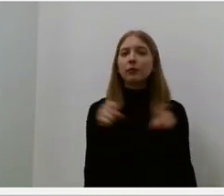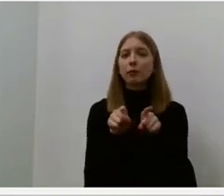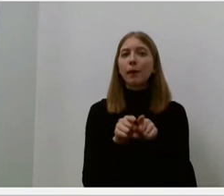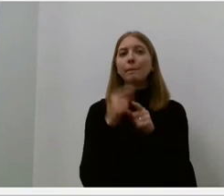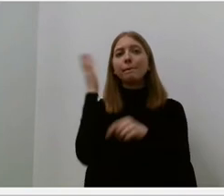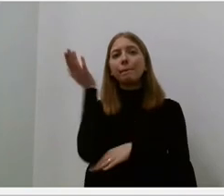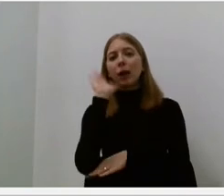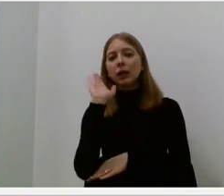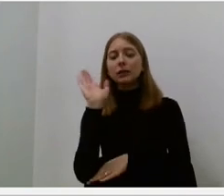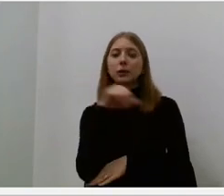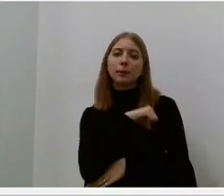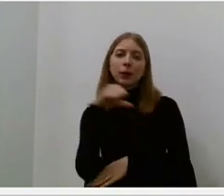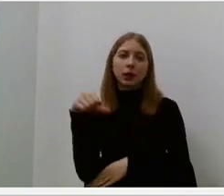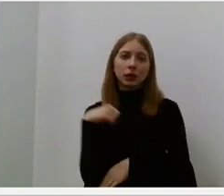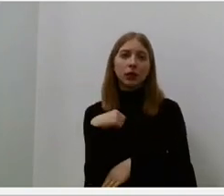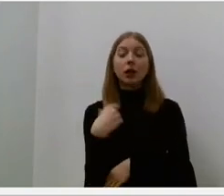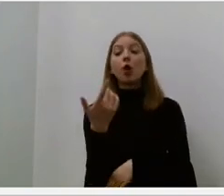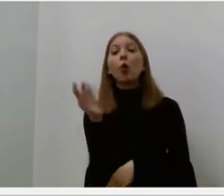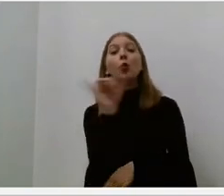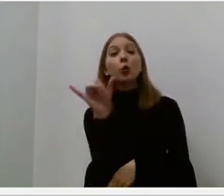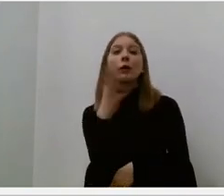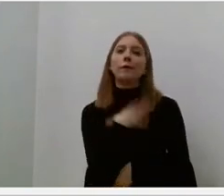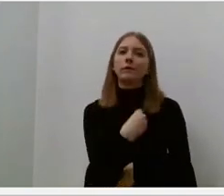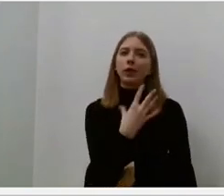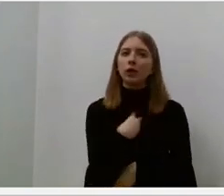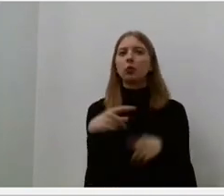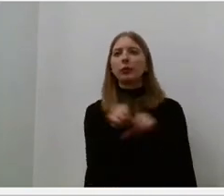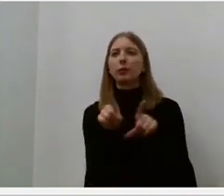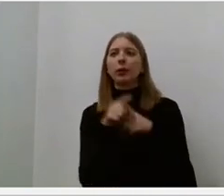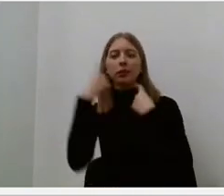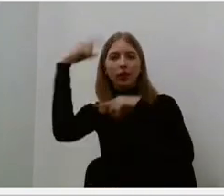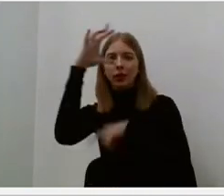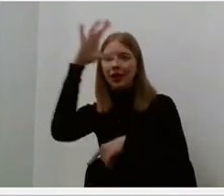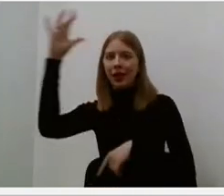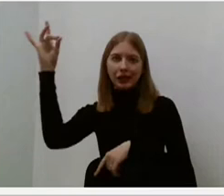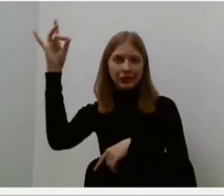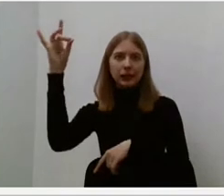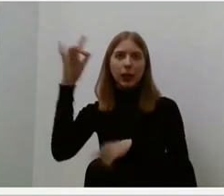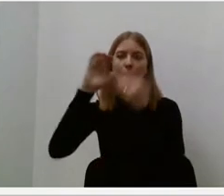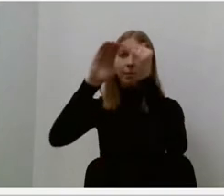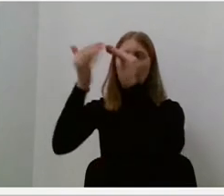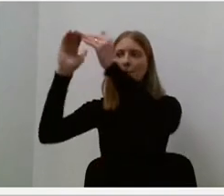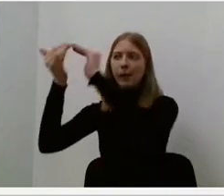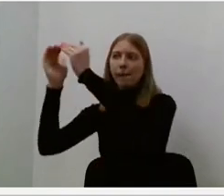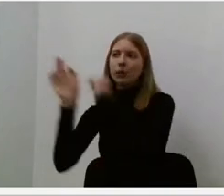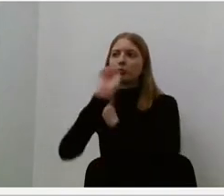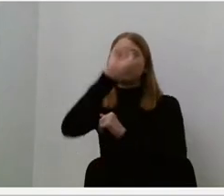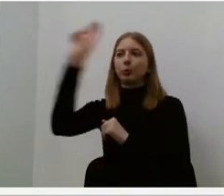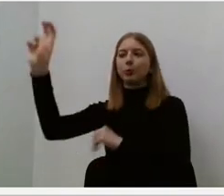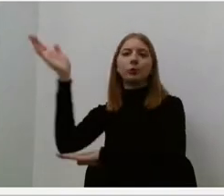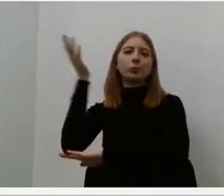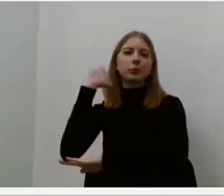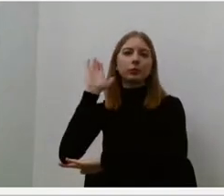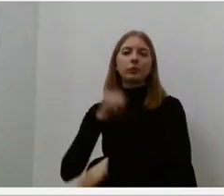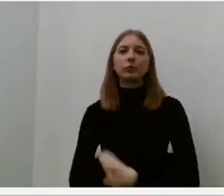tik Vilniuje, bet įvairiose sovietų sąjungos miestuose. Ir kiekvienas įkiekai